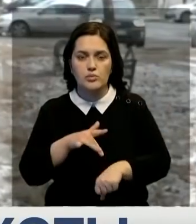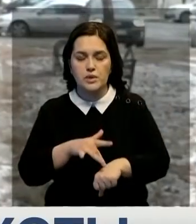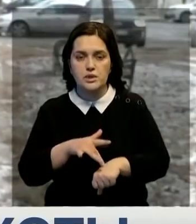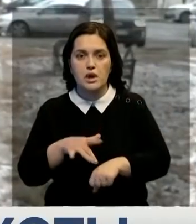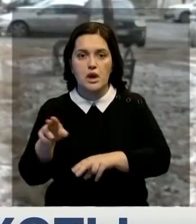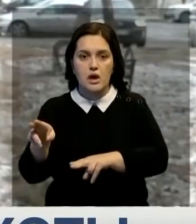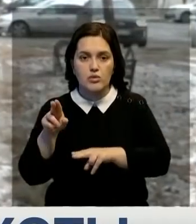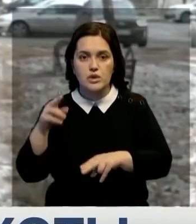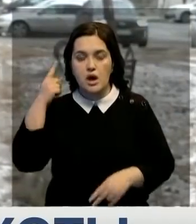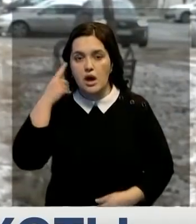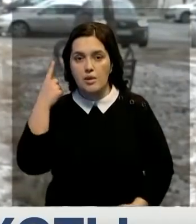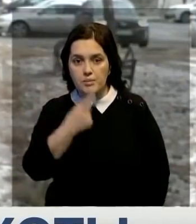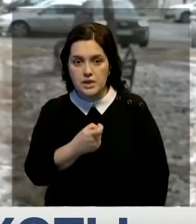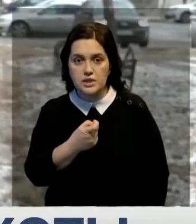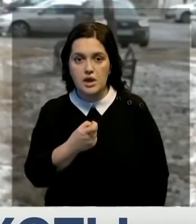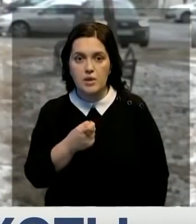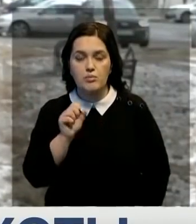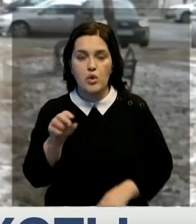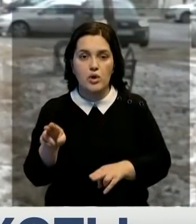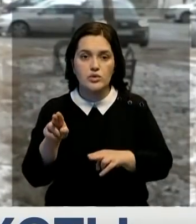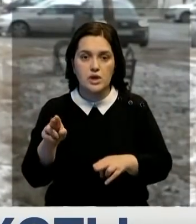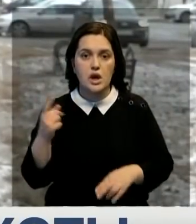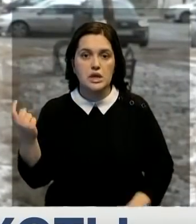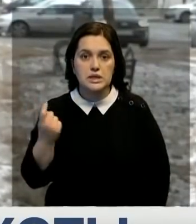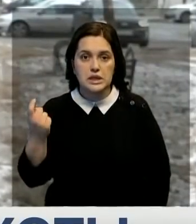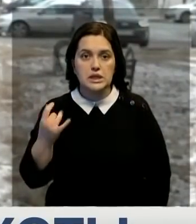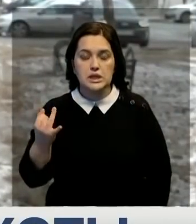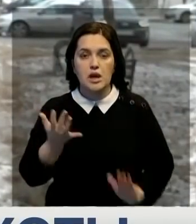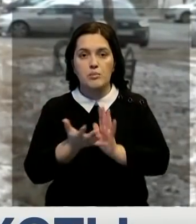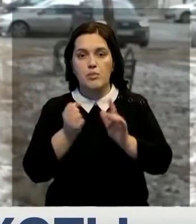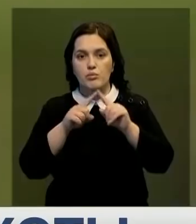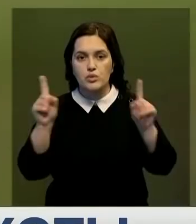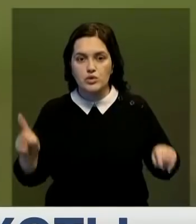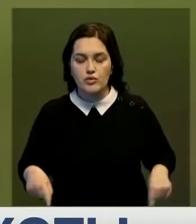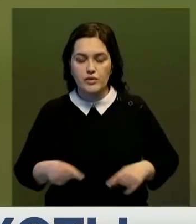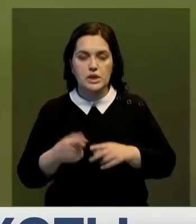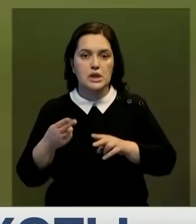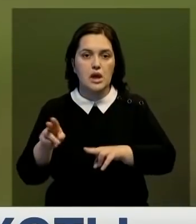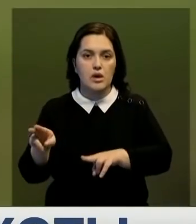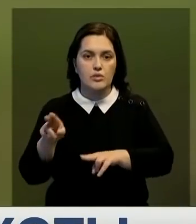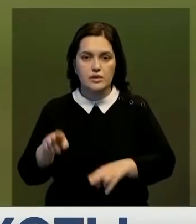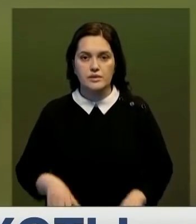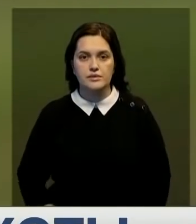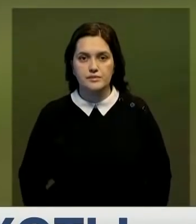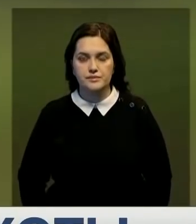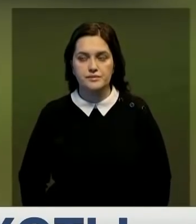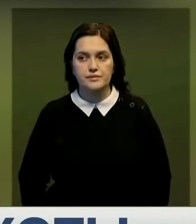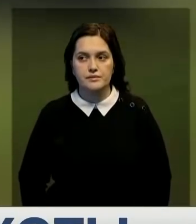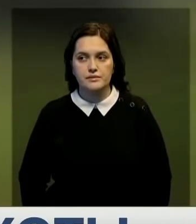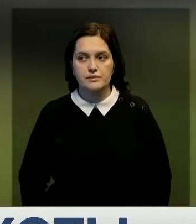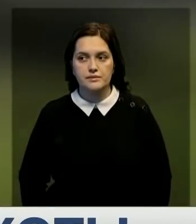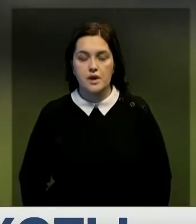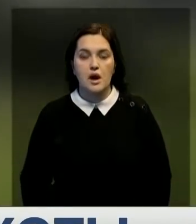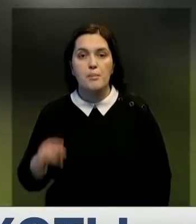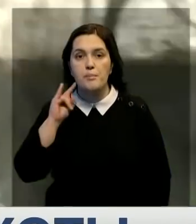обратиться с субъектом охотничьего хозяйства и приобрести путевки для охоты. Косули на пойме иртыша. В